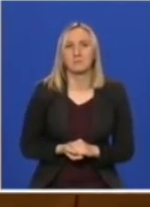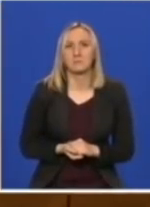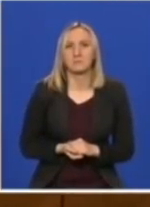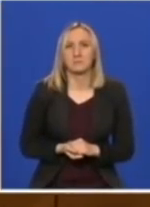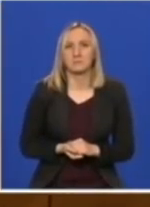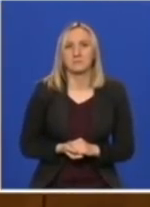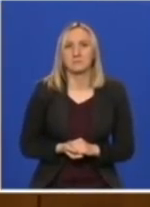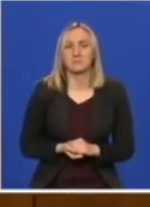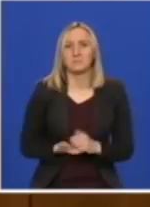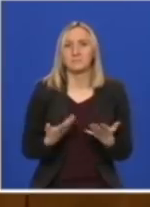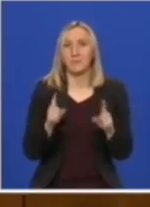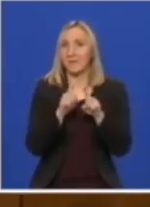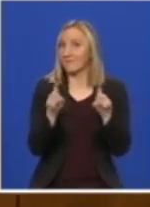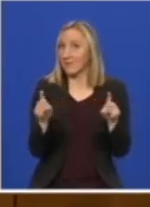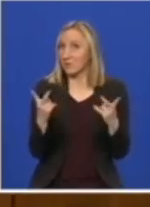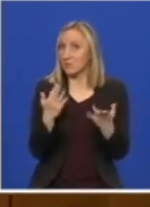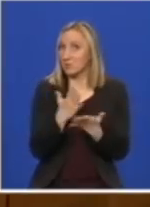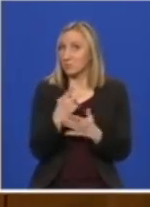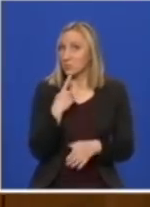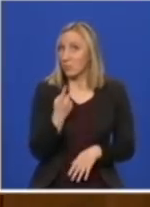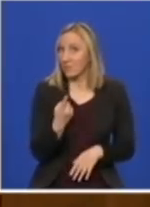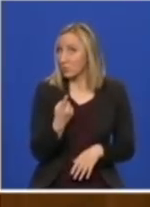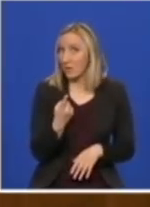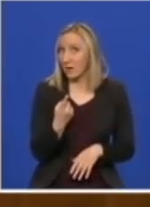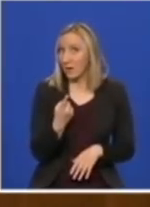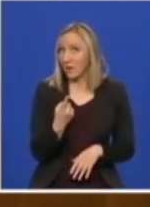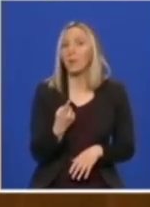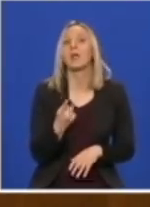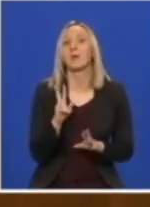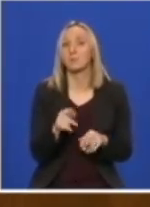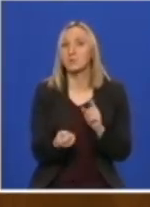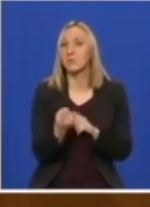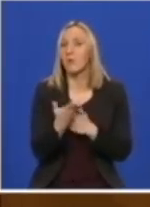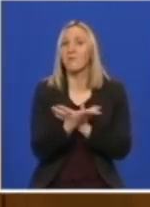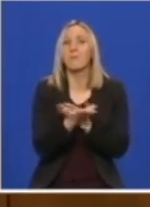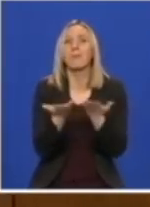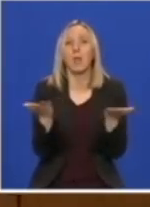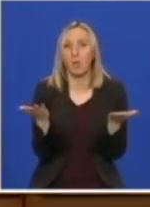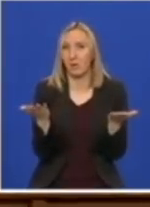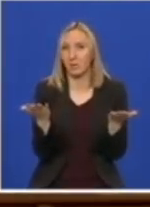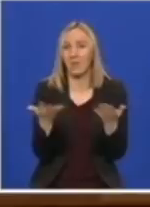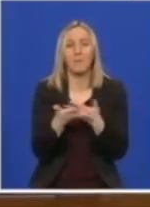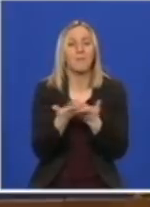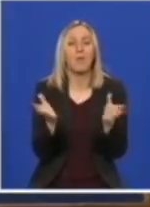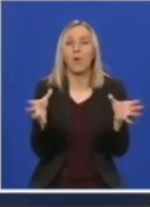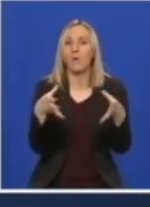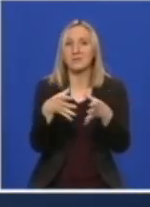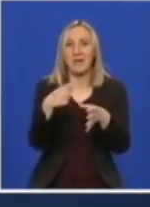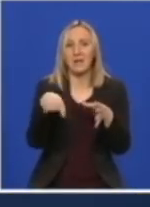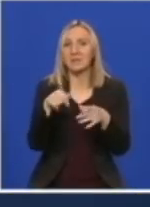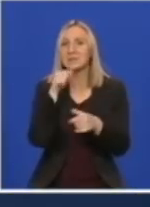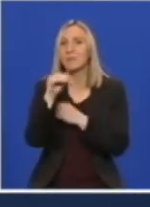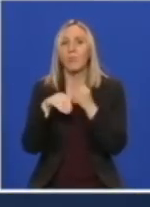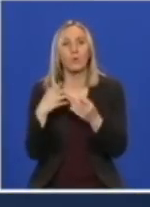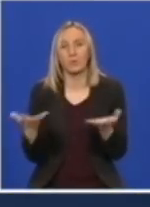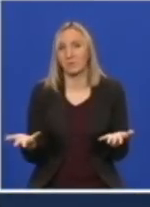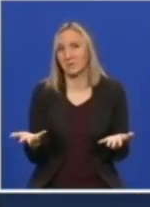Pa ovaj virus, kao što smo rekli, može da se pojavi bilo gde i u bilo kojom kolektivu i bilo kojoj poradici.